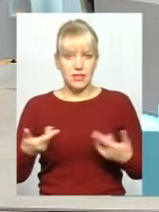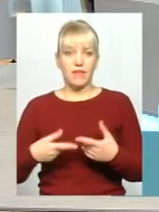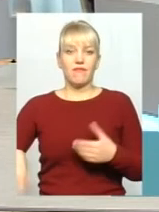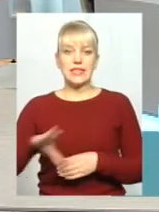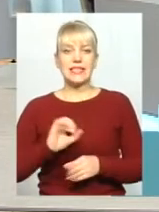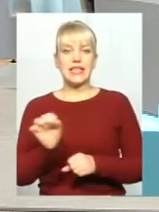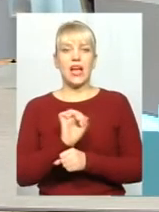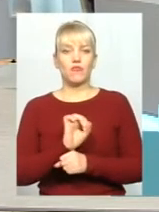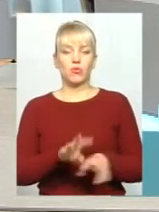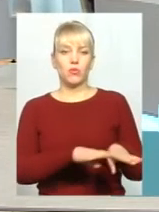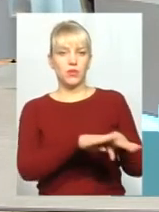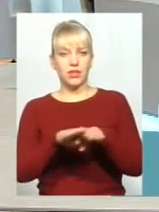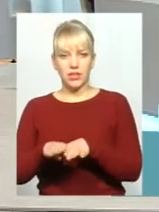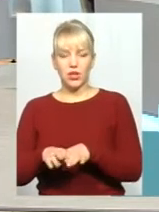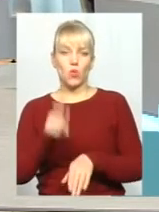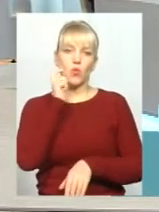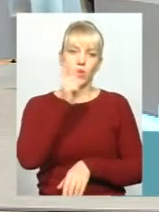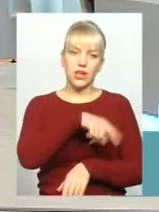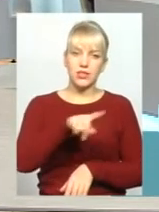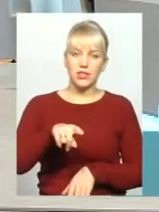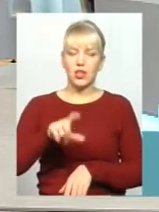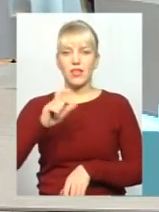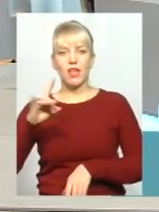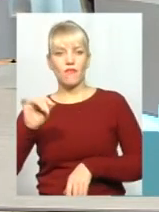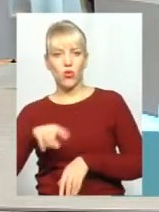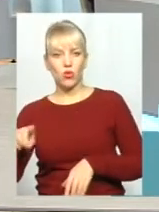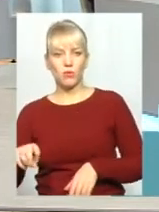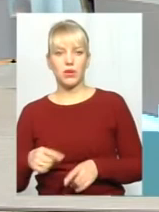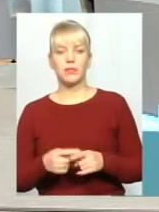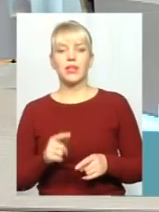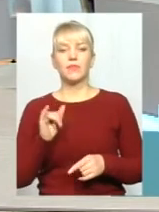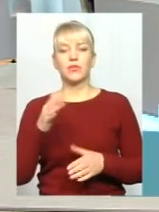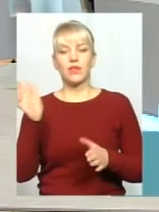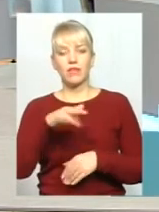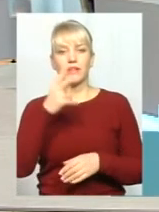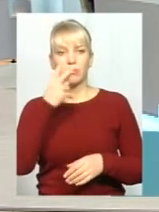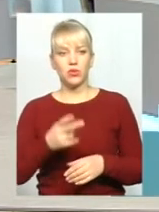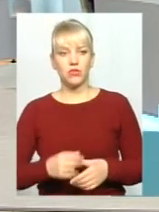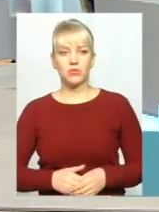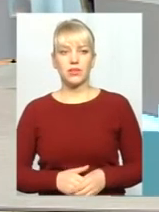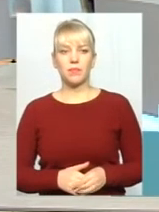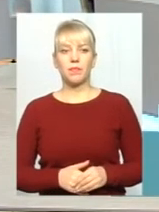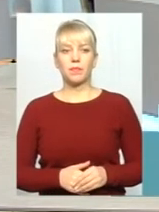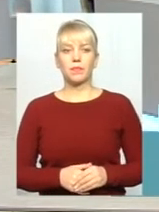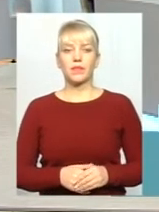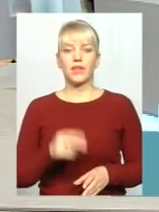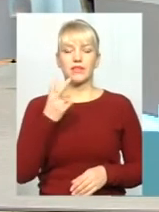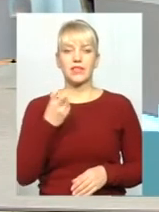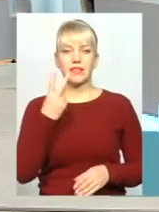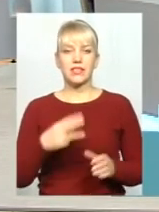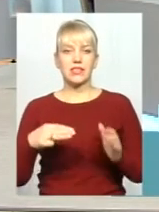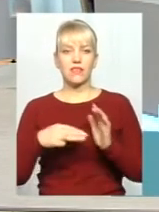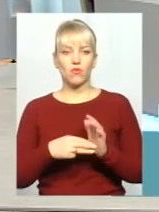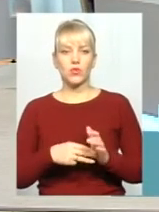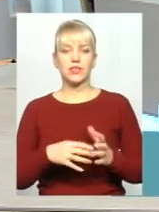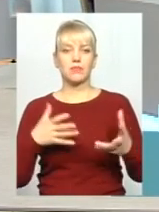хто на українських номерах, хто не на українських, але цифри є цифри. Давайте поглянемо на те. 228 ДТП було скоєно